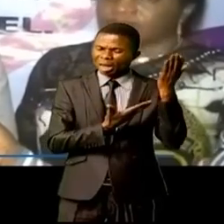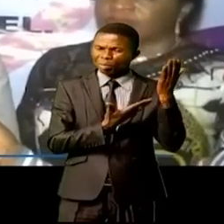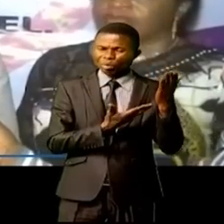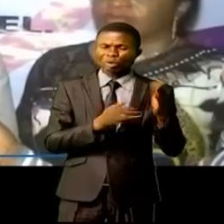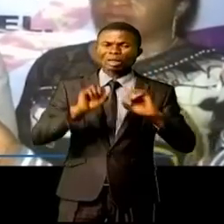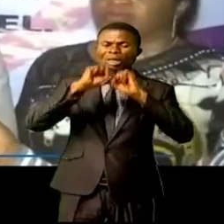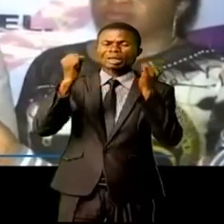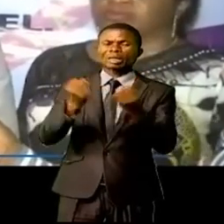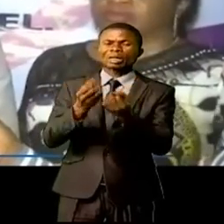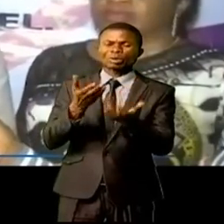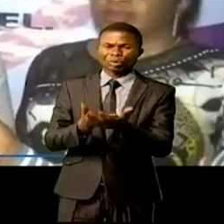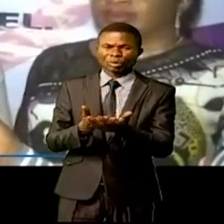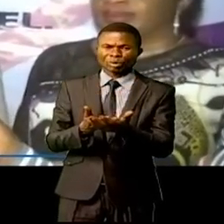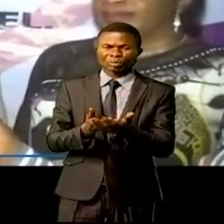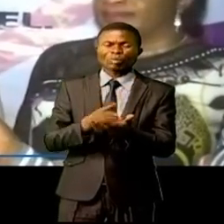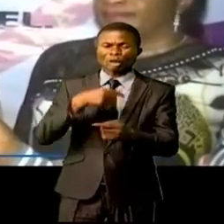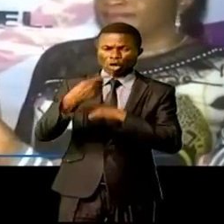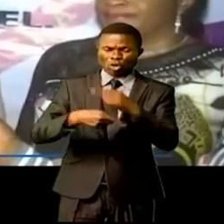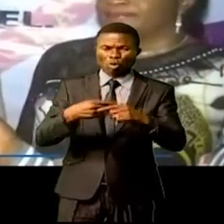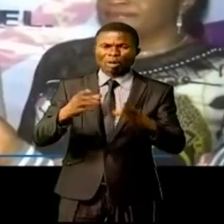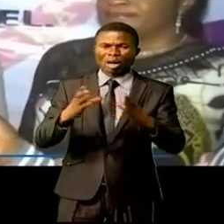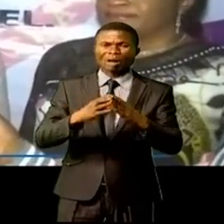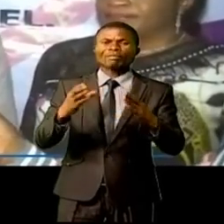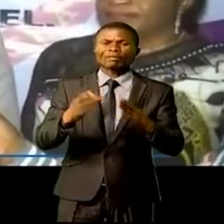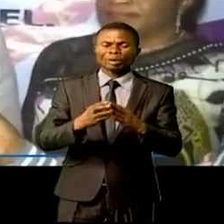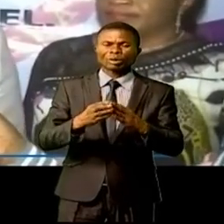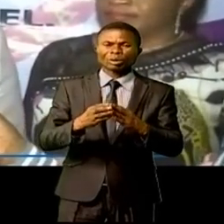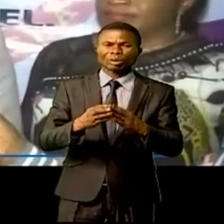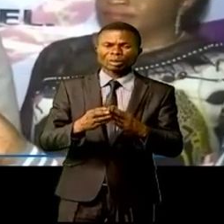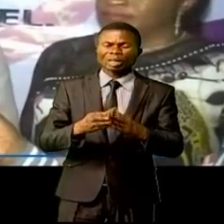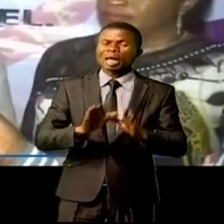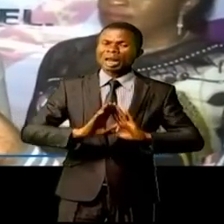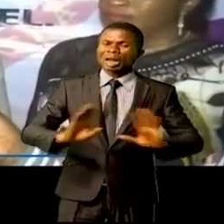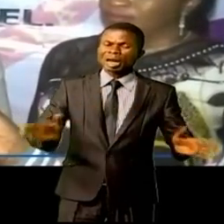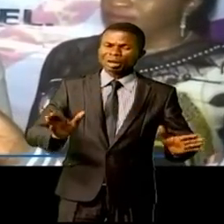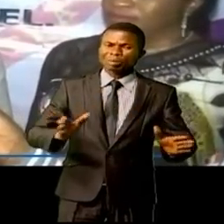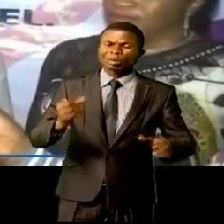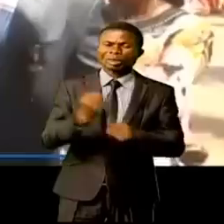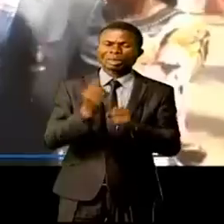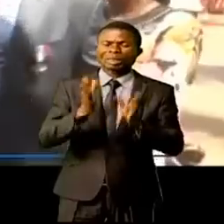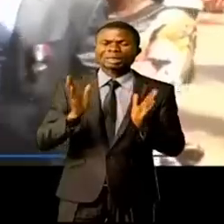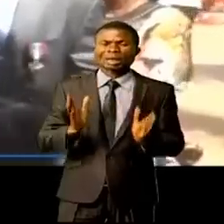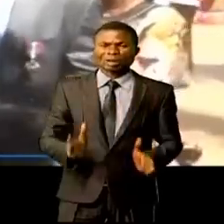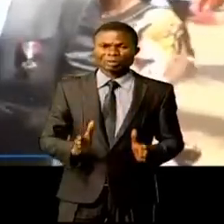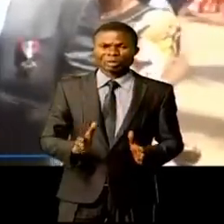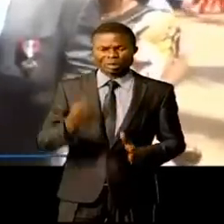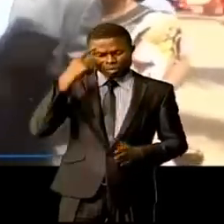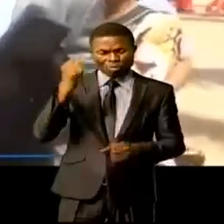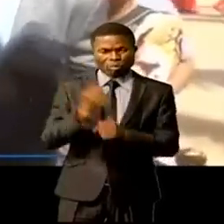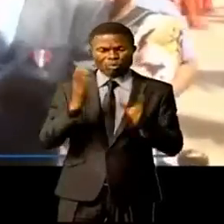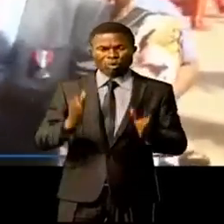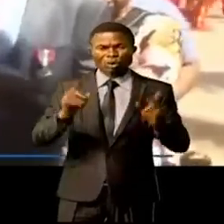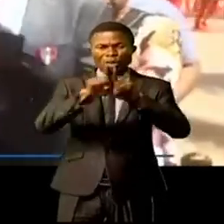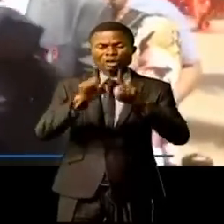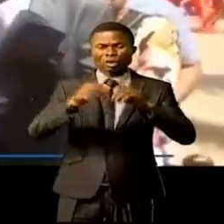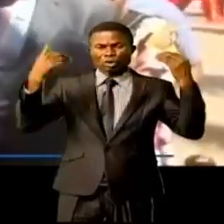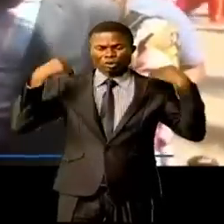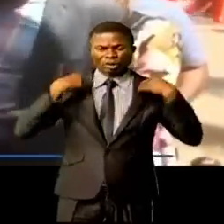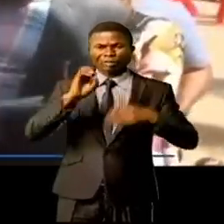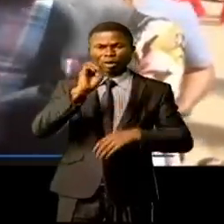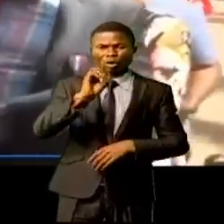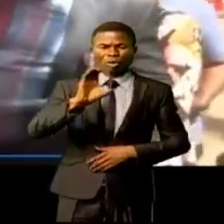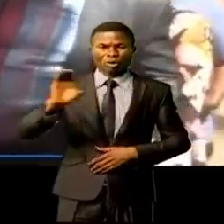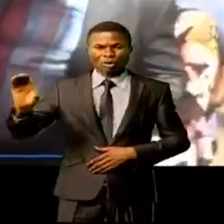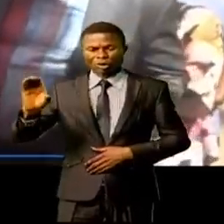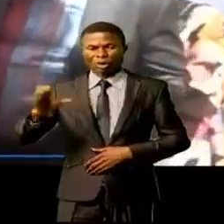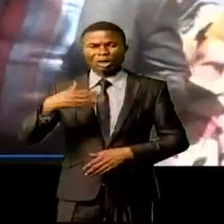et cela passe aussi par la performance de nos agents. Pour les agents et cadres de l'OCC, les